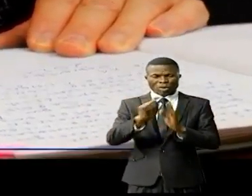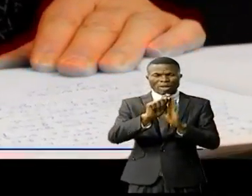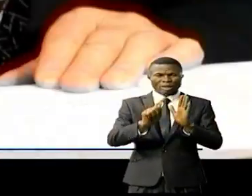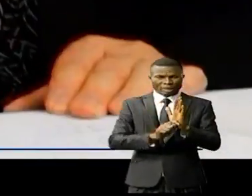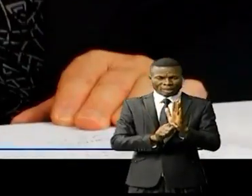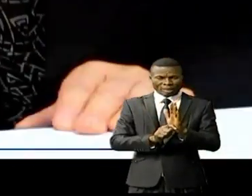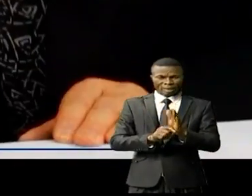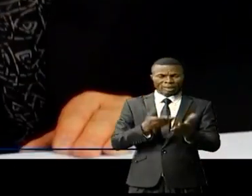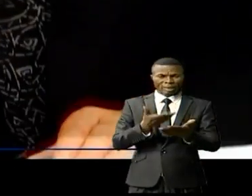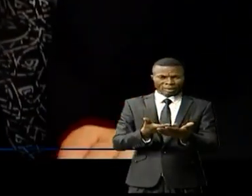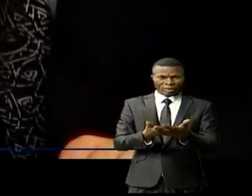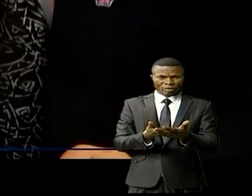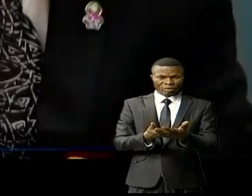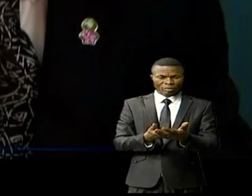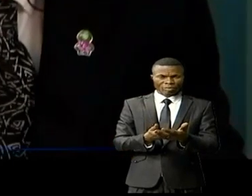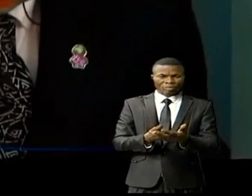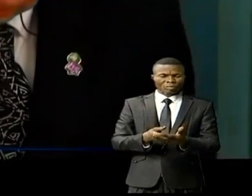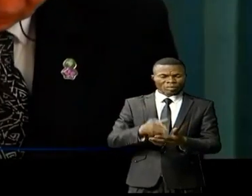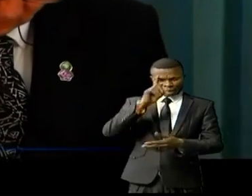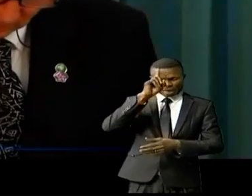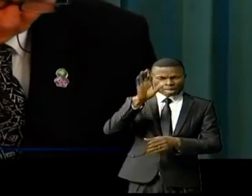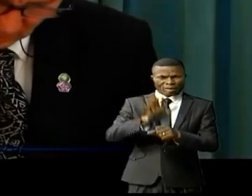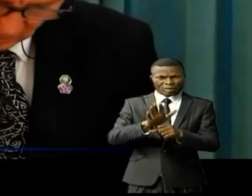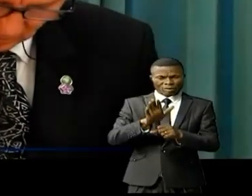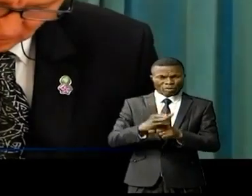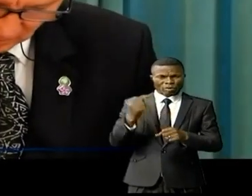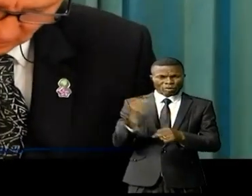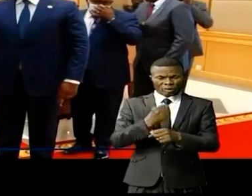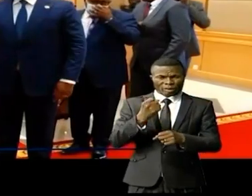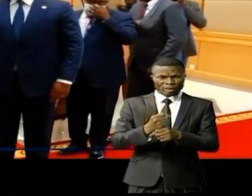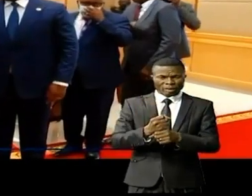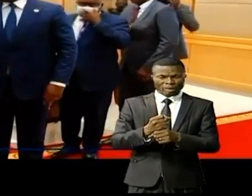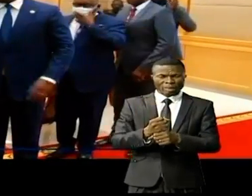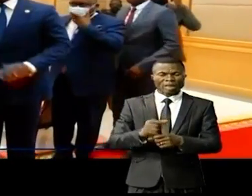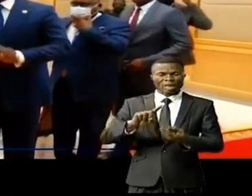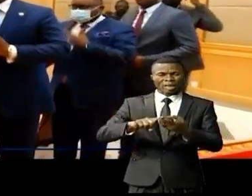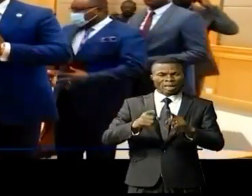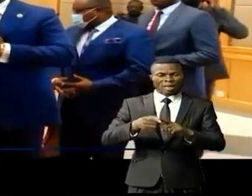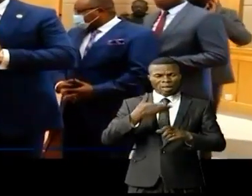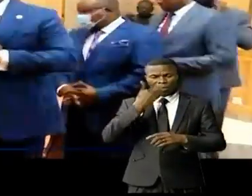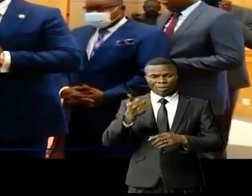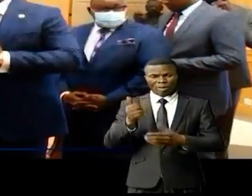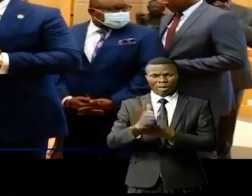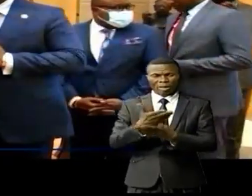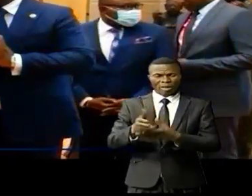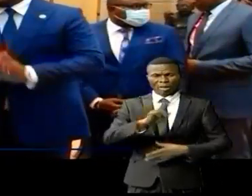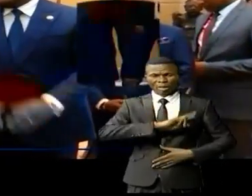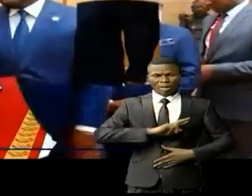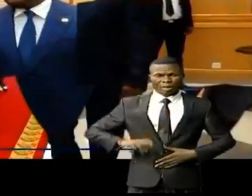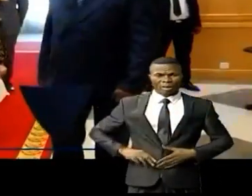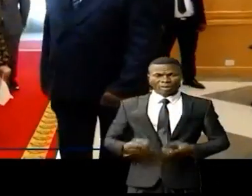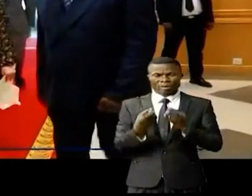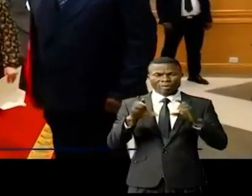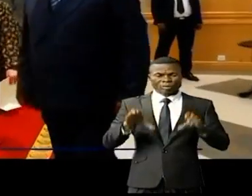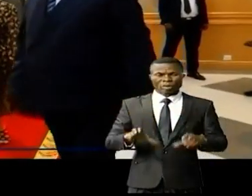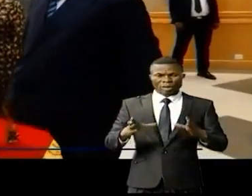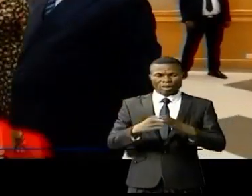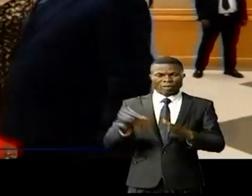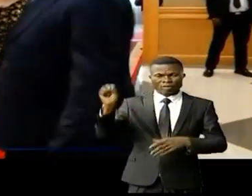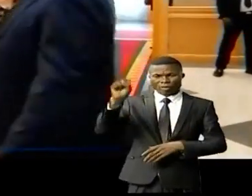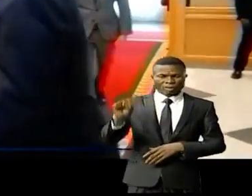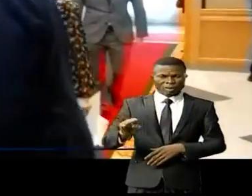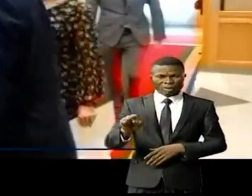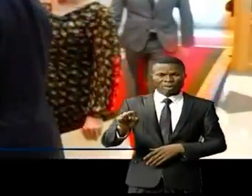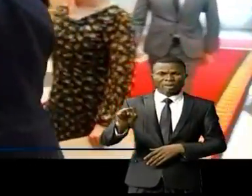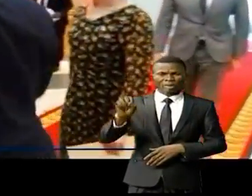monographies. Un bagage nécessaire pour œuvrer à l'excellence des relations entre la RDC et la Serbie. Ces milieux